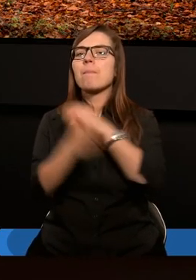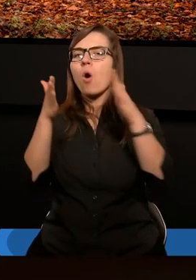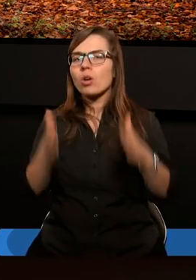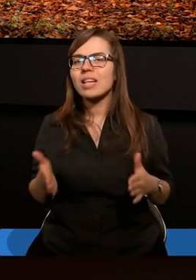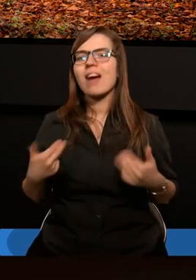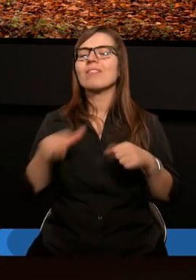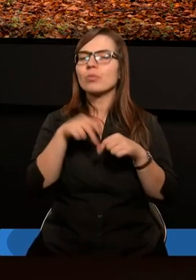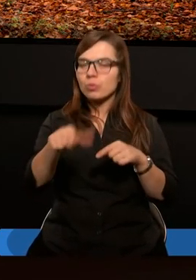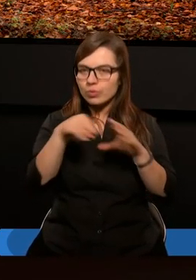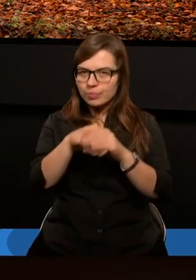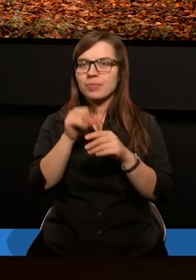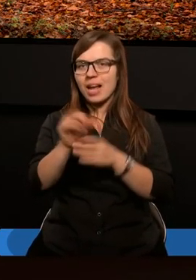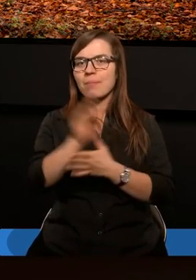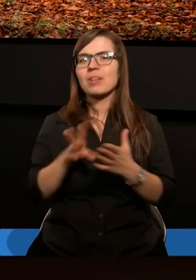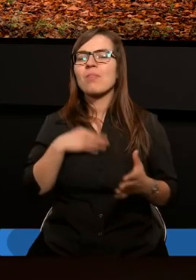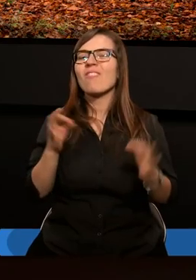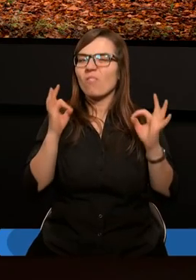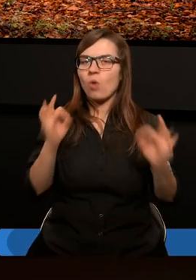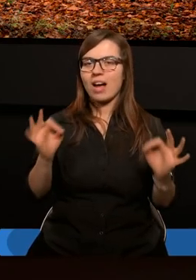słuszna, właściwa.